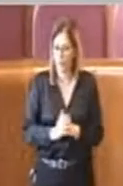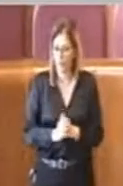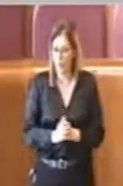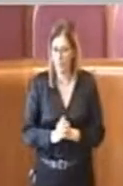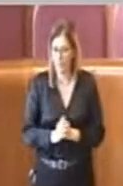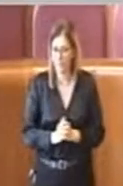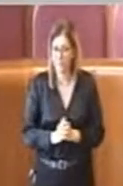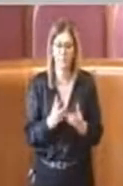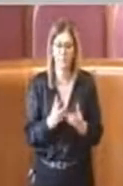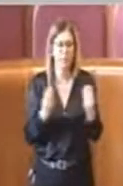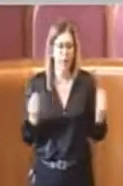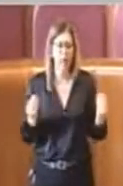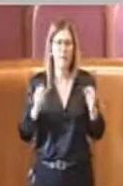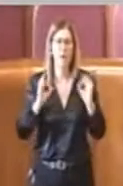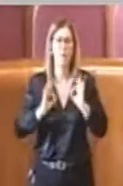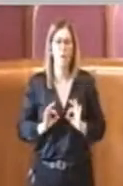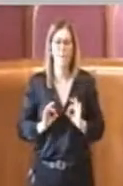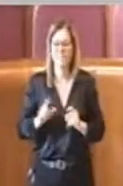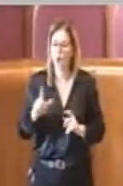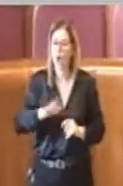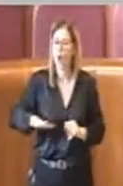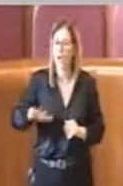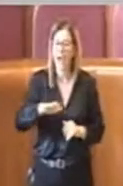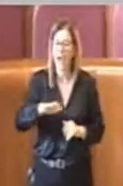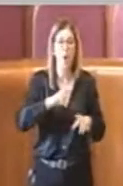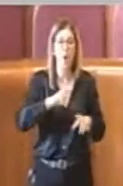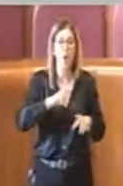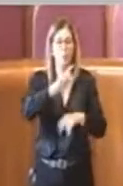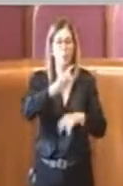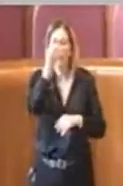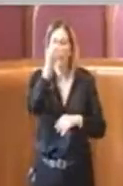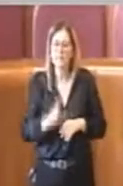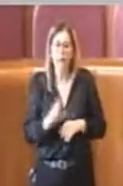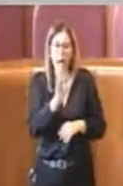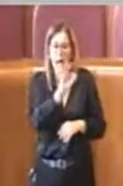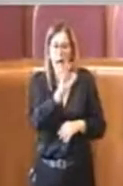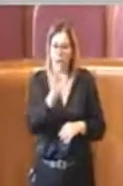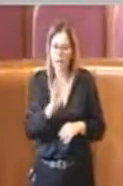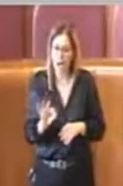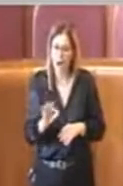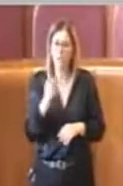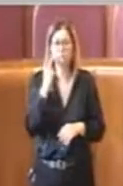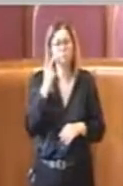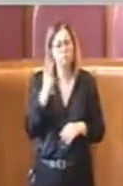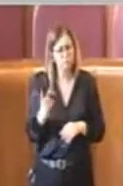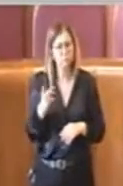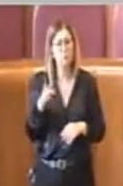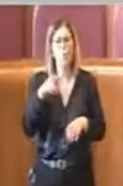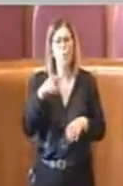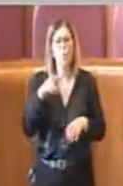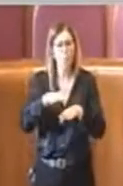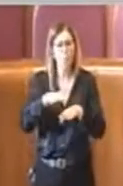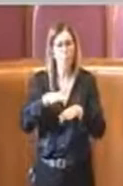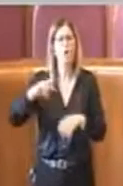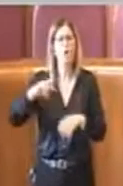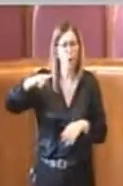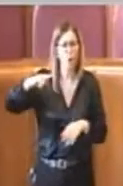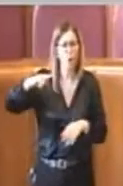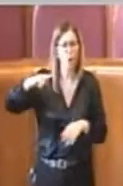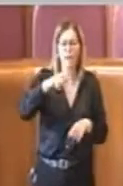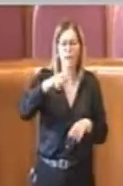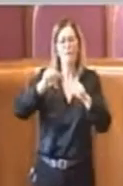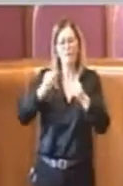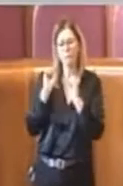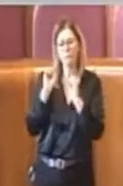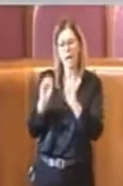tante polizie locali di diversi comuni in Italia adesso stanno utilizzando i droni con formazioni interne